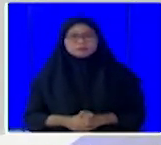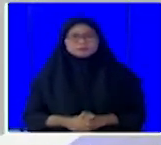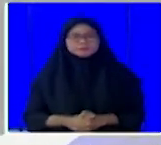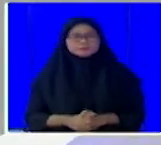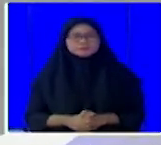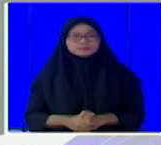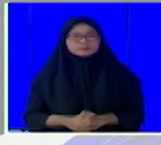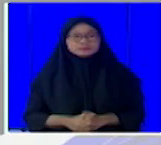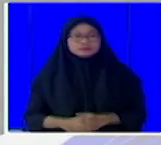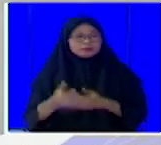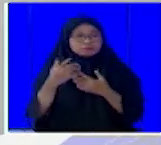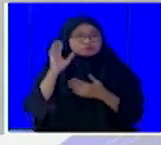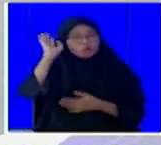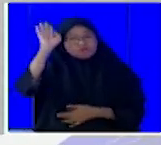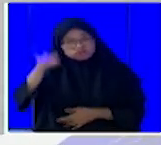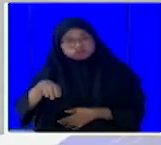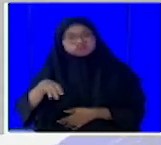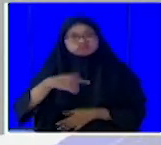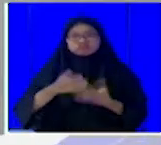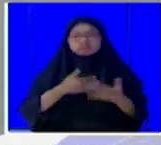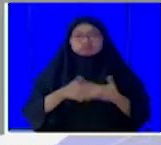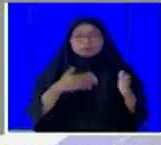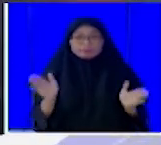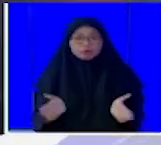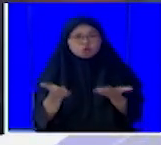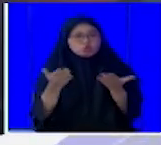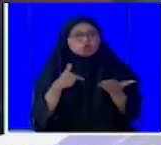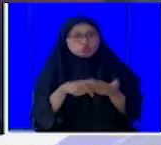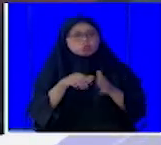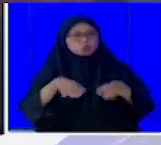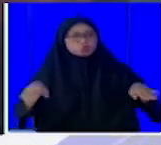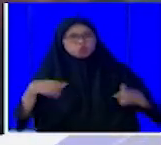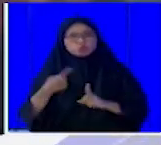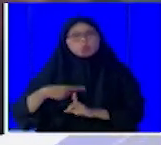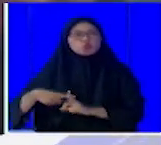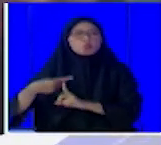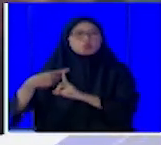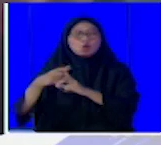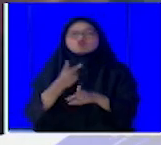sehingga ke depannya terdapat generasi penerus yang bisa mengajar mengaji huruf Braille.